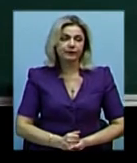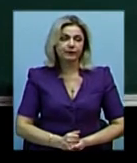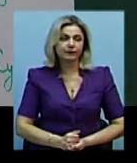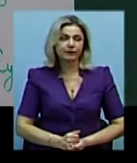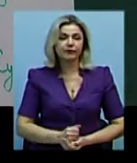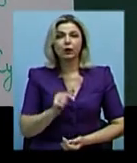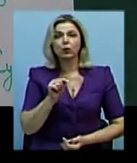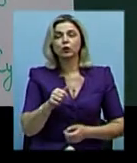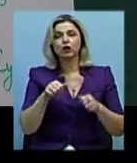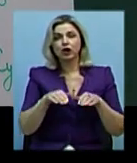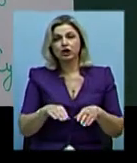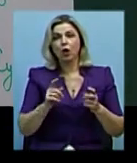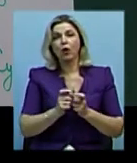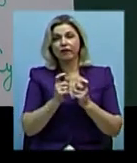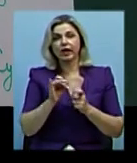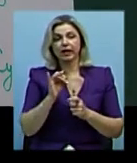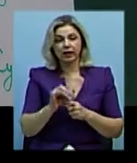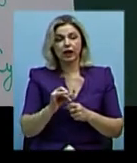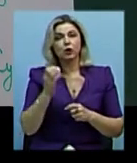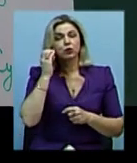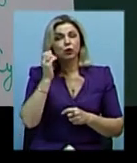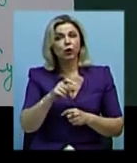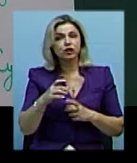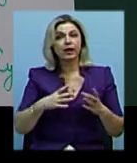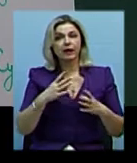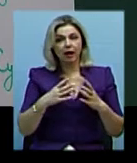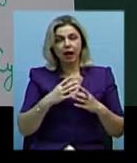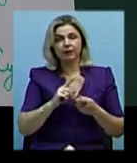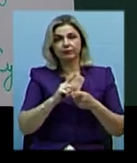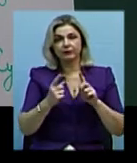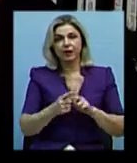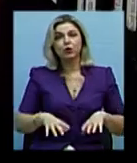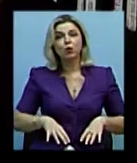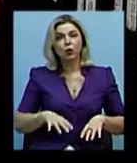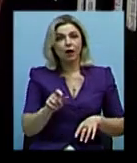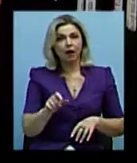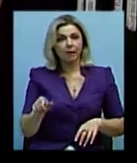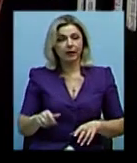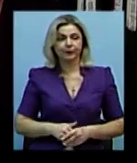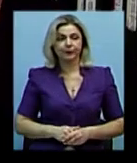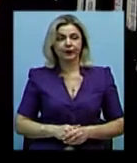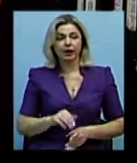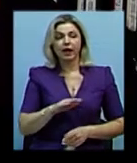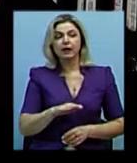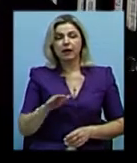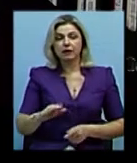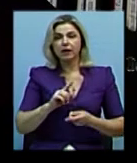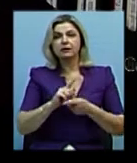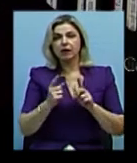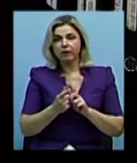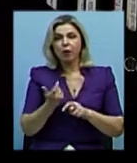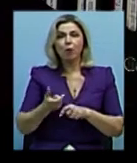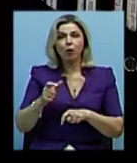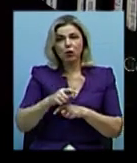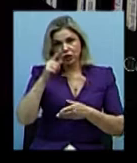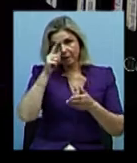конфлікти та позбавляються булінгу. Слухачі тренингів стають інструкторами. Дитина стає більш впевненою в